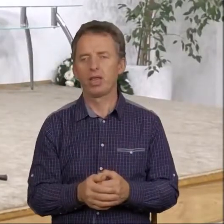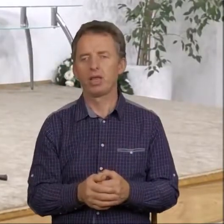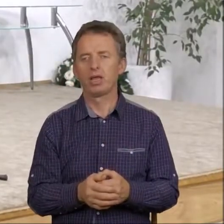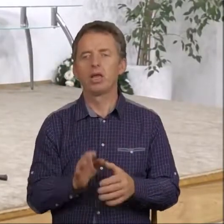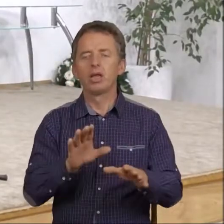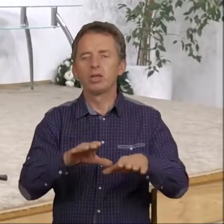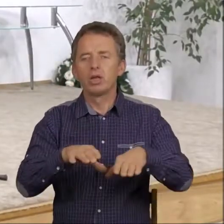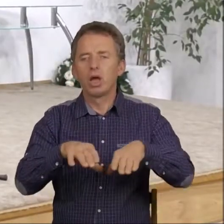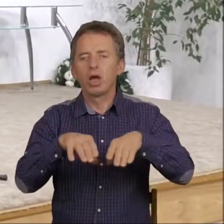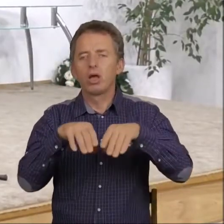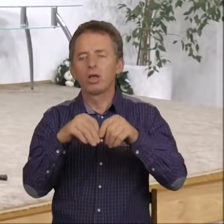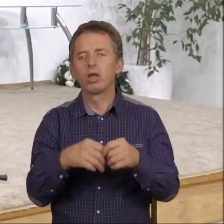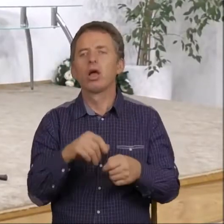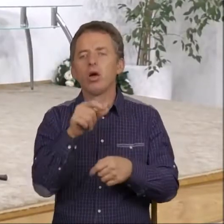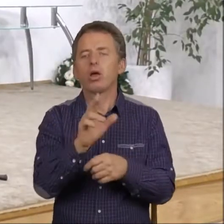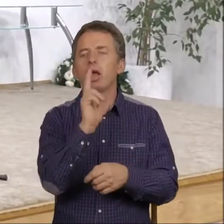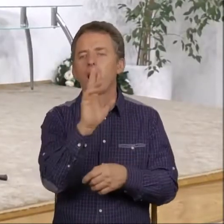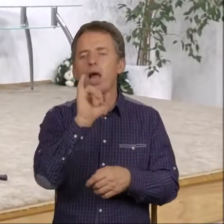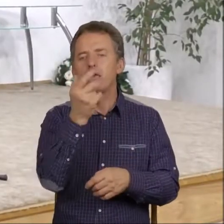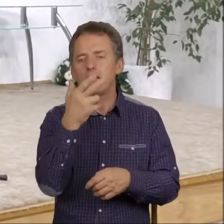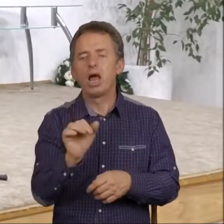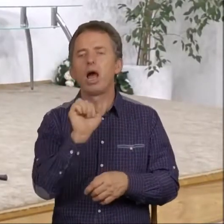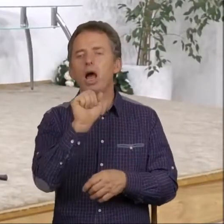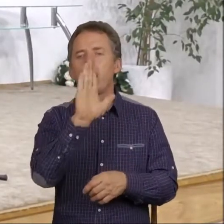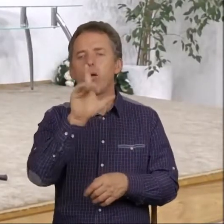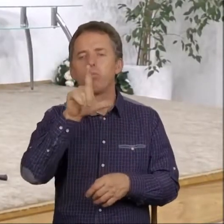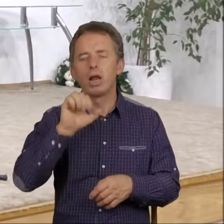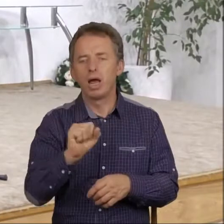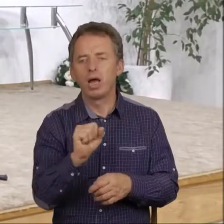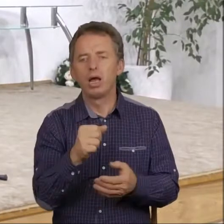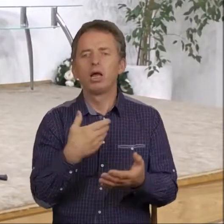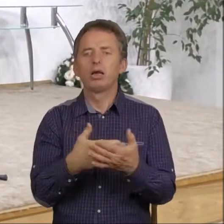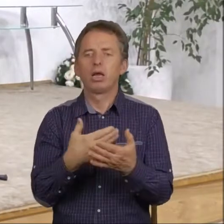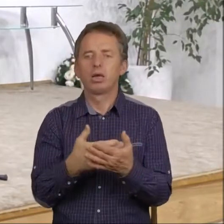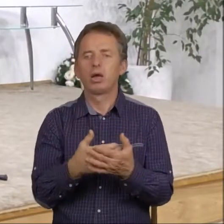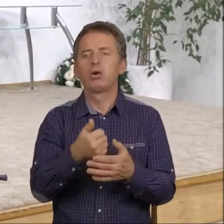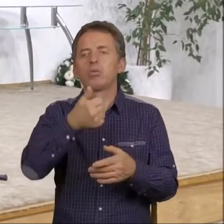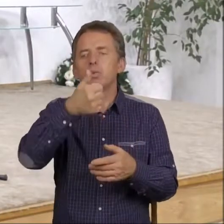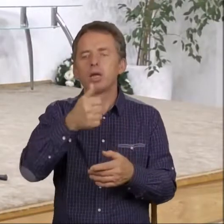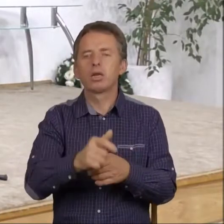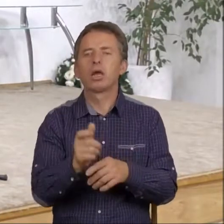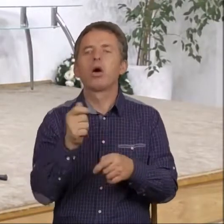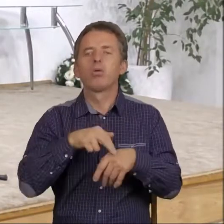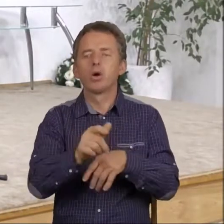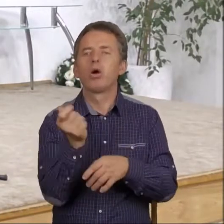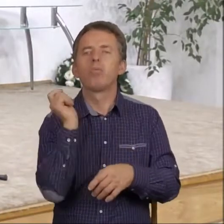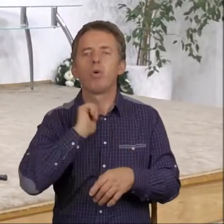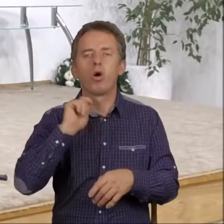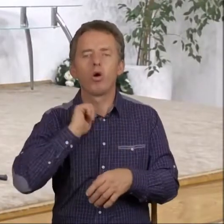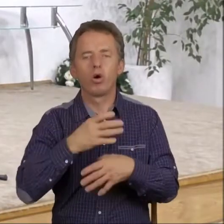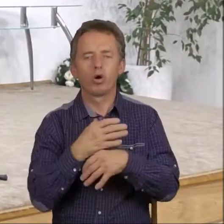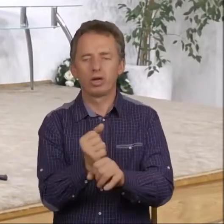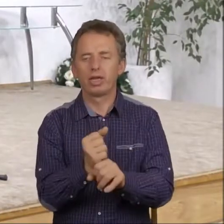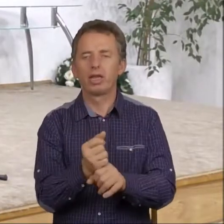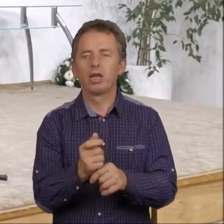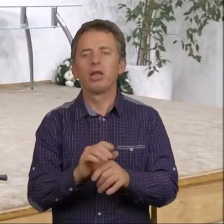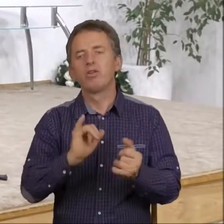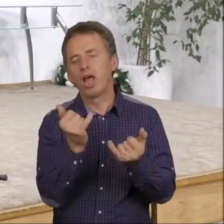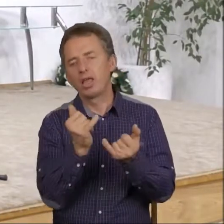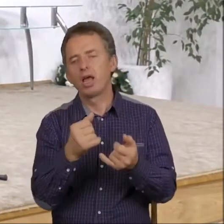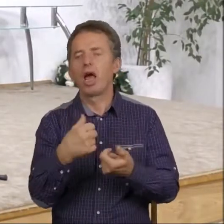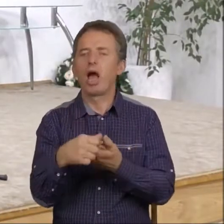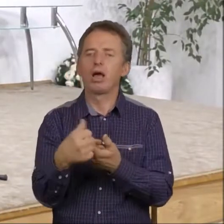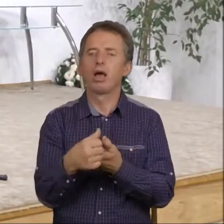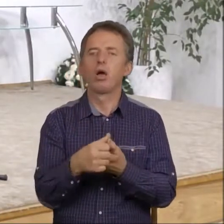Zaczynając od Kaina i Abla choćby. Dlaczego doszło do pierwszego morderstwa? No nie dlatego, że Adam w jakiś sposób